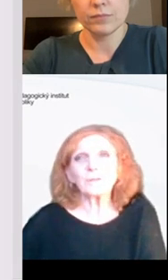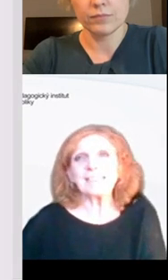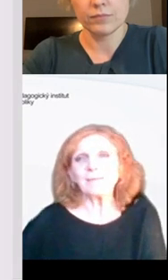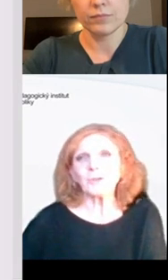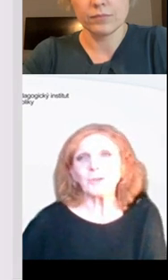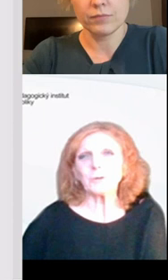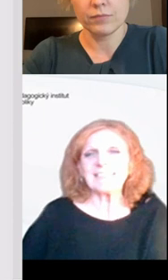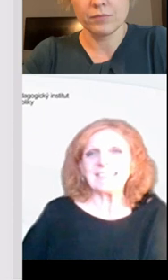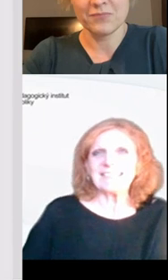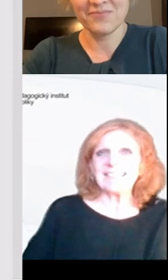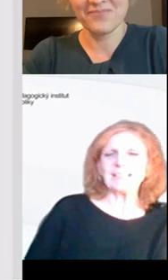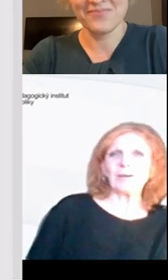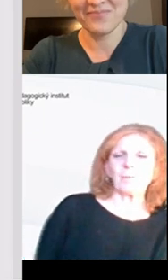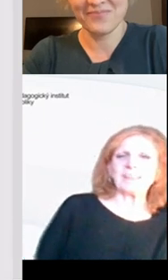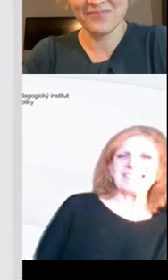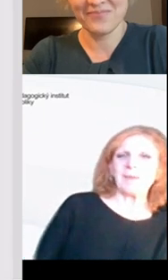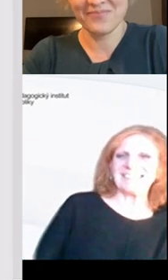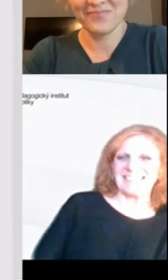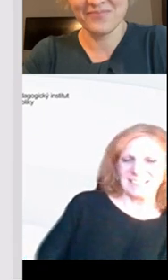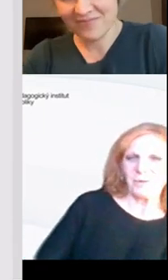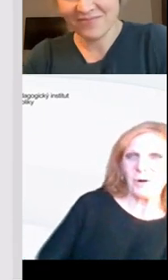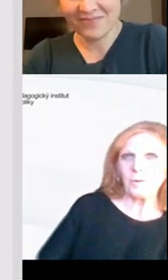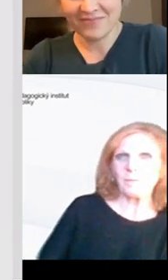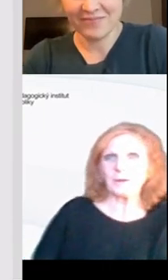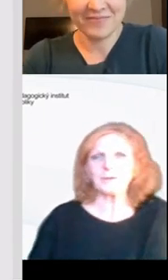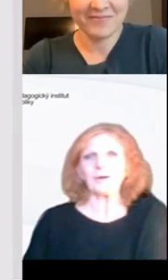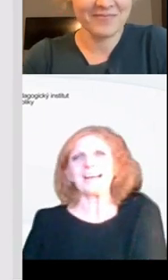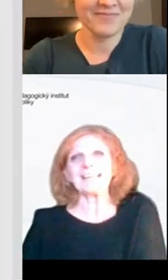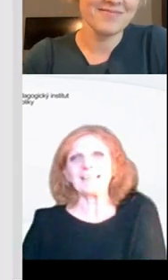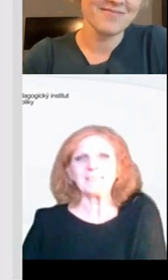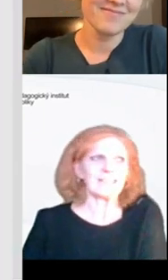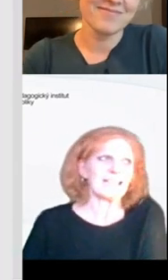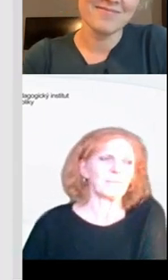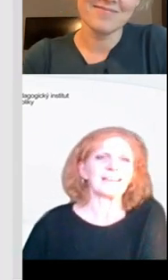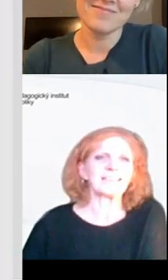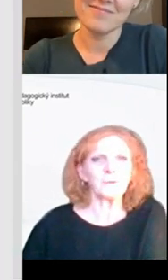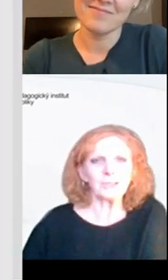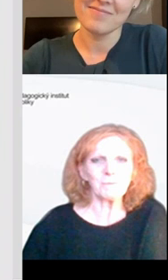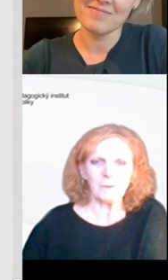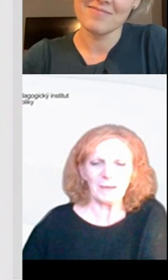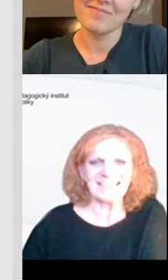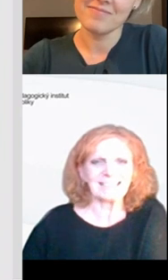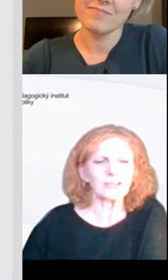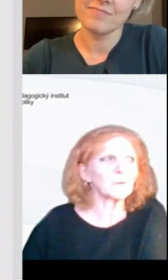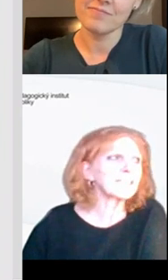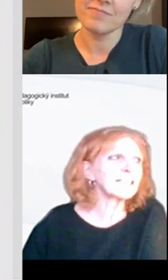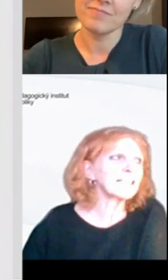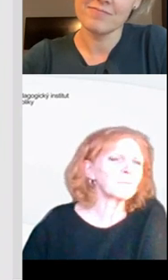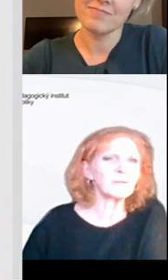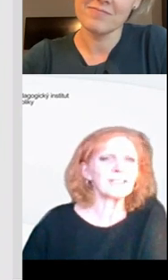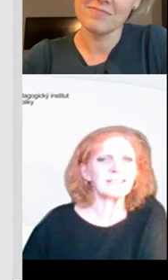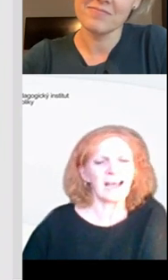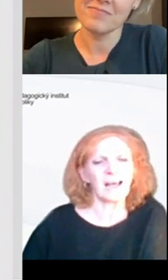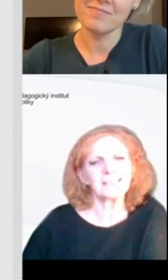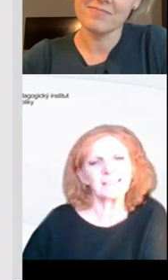Tak, rychlokurským, co jsou to vlastně digitální kompetence, máte za sebou. Bylo to letem světkem. A teď prosím kolegyně, zkuste